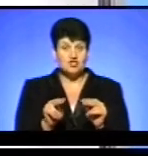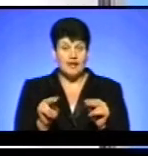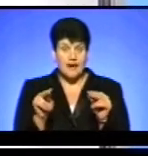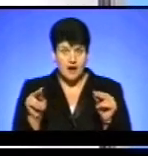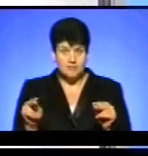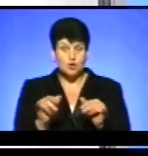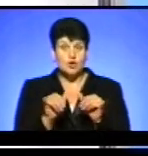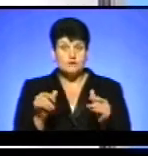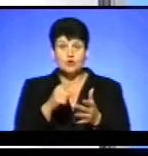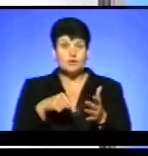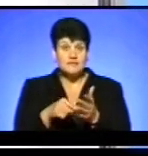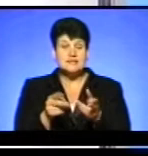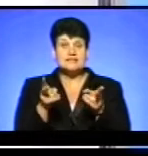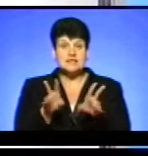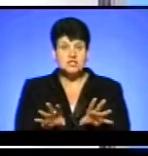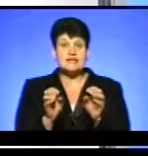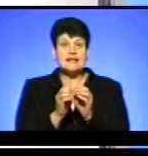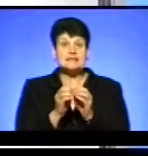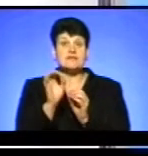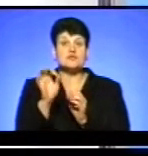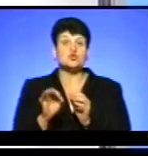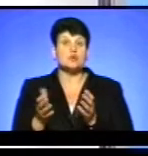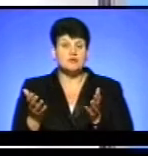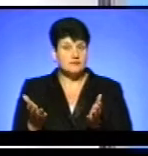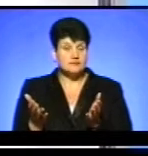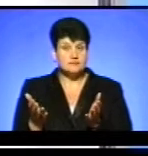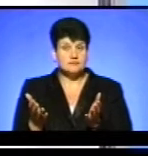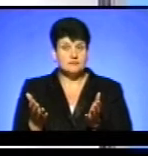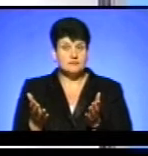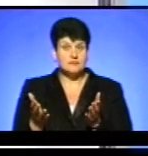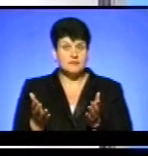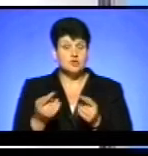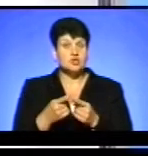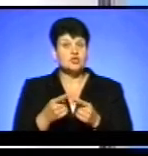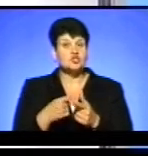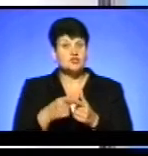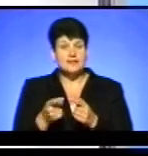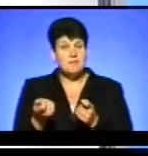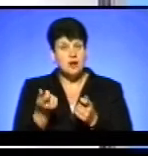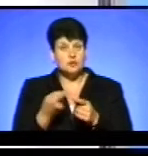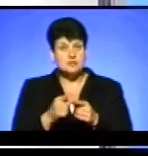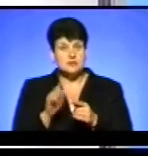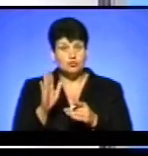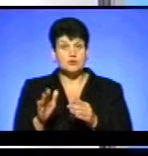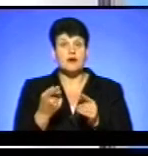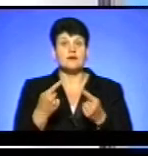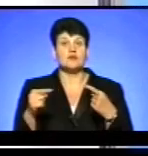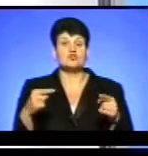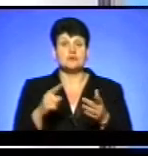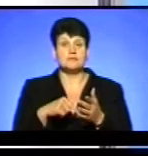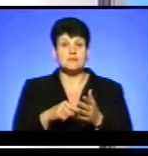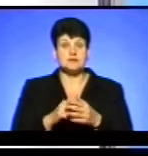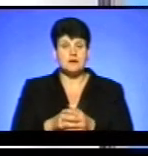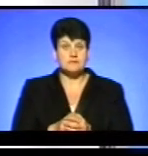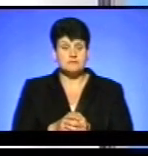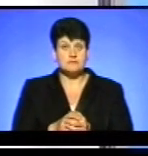принципі на розвиток міста залишиться лише 10%? Тобто, чи не зимало це буде? Як з цим будуть справлятися тоді менші міста? Ви впевнені